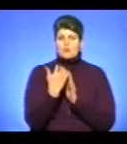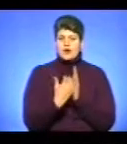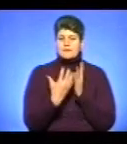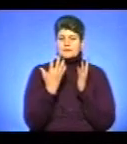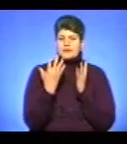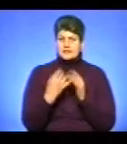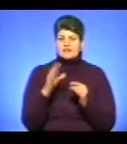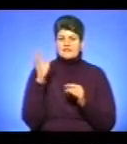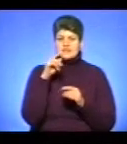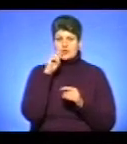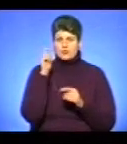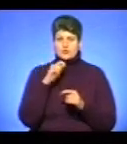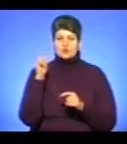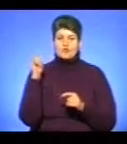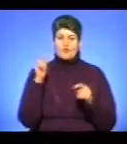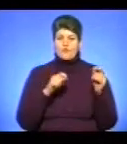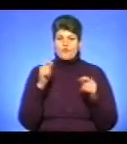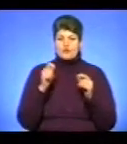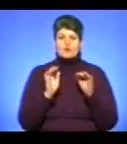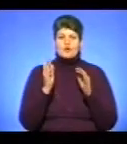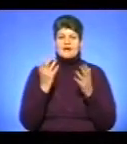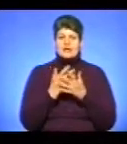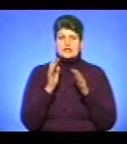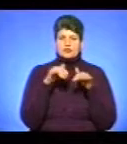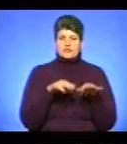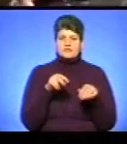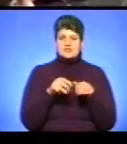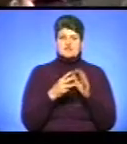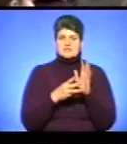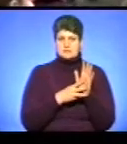форуму «Кінохвиля-2018». Подробиці у сюжеті.